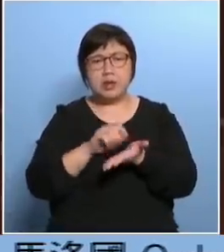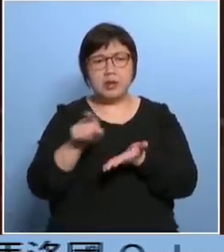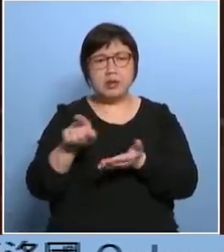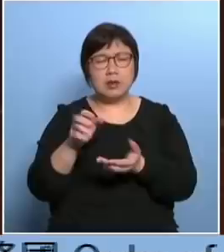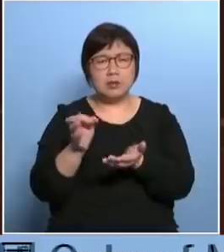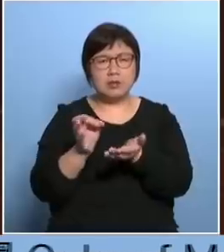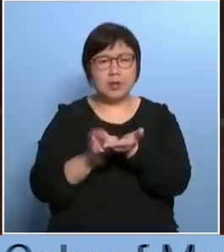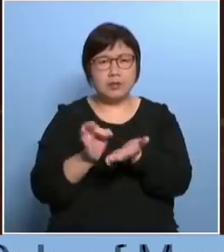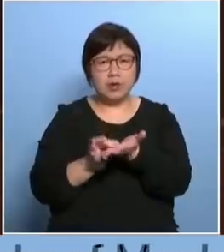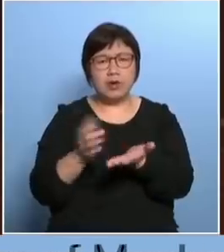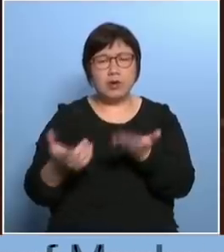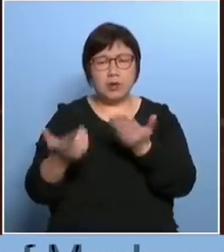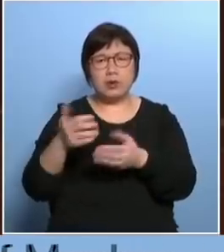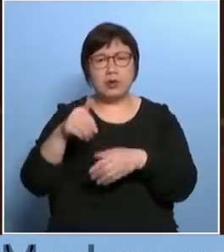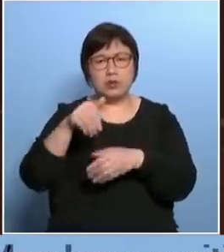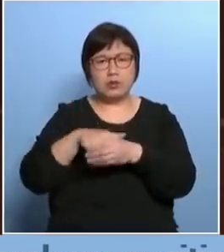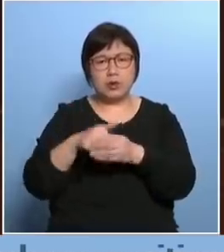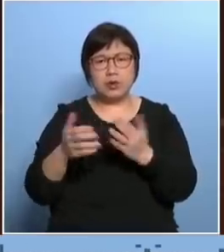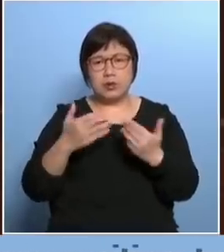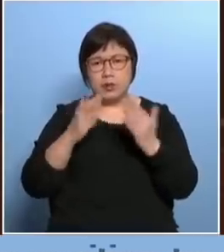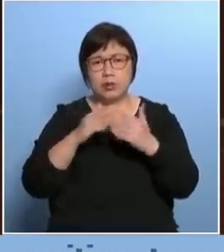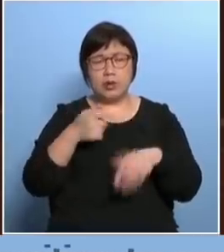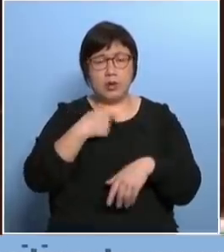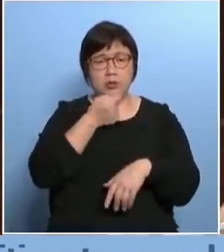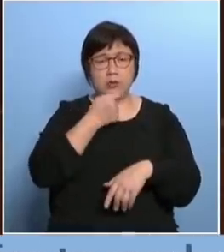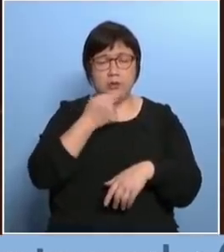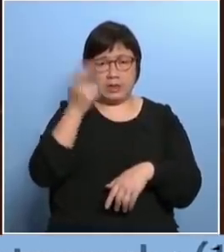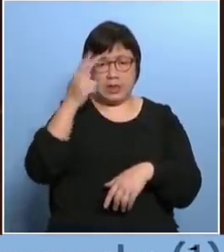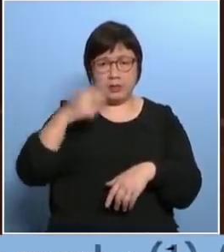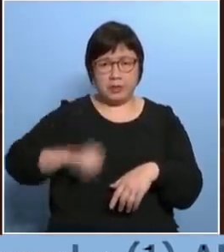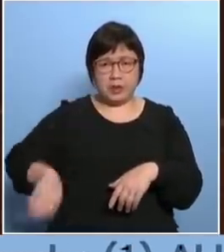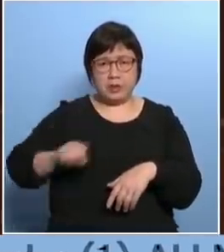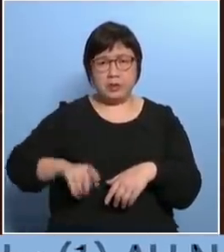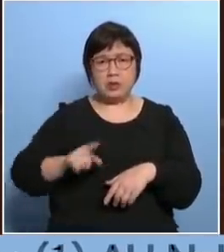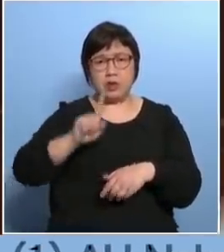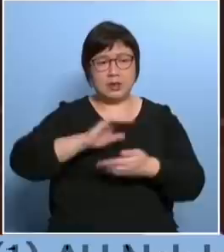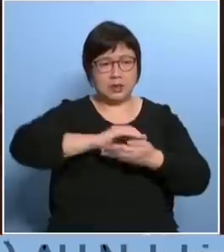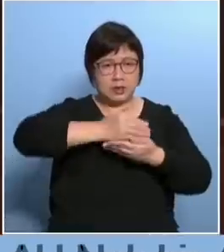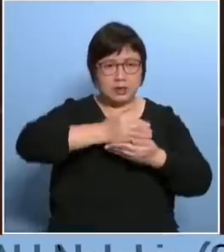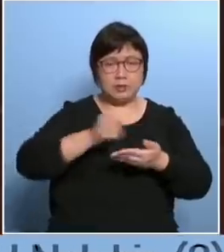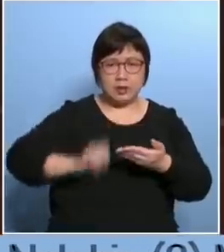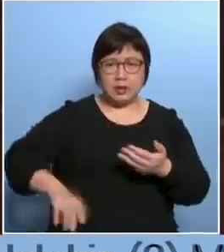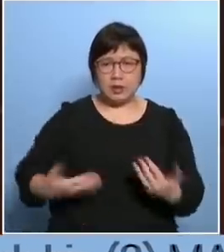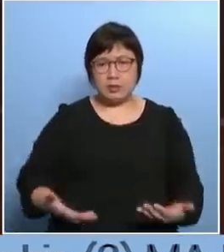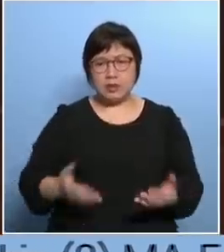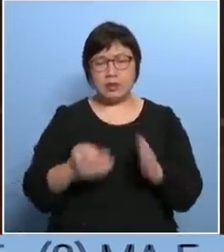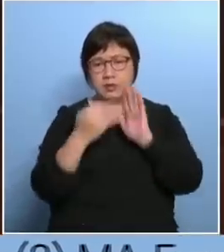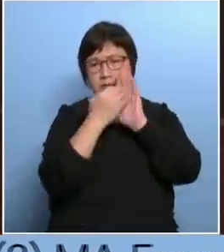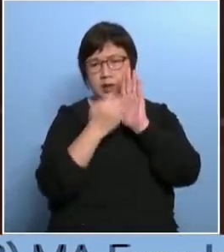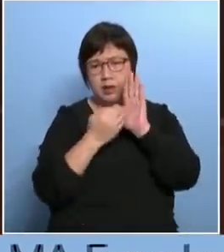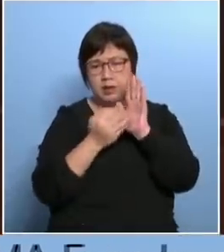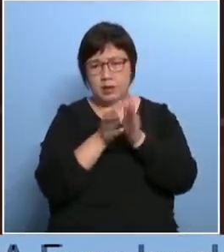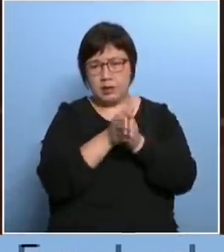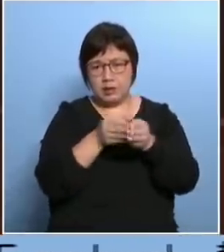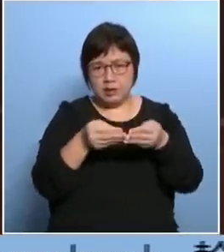的票站的人不会不见东很喜欢不见东西整天都不见东有些人上次不见了电脑接着这次不见了一个选民登记冊